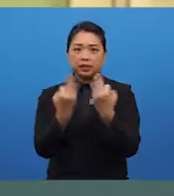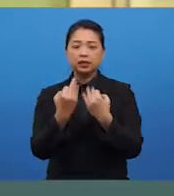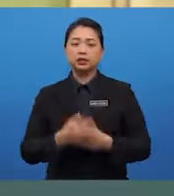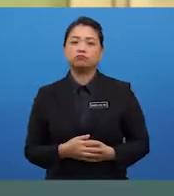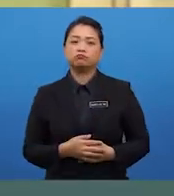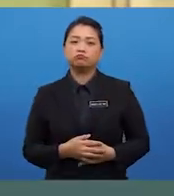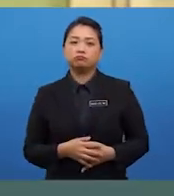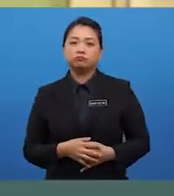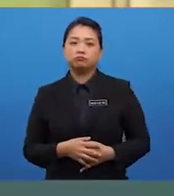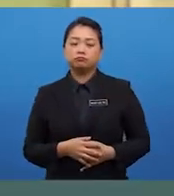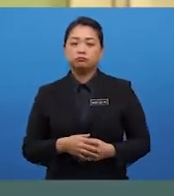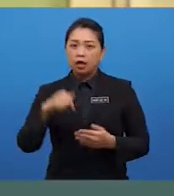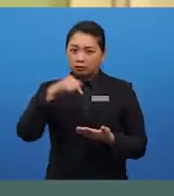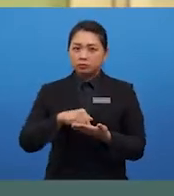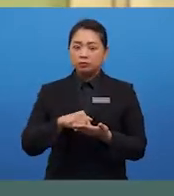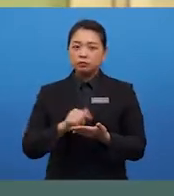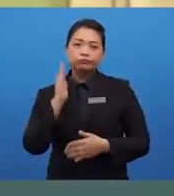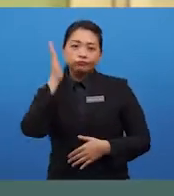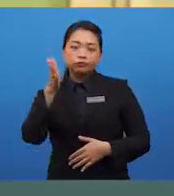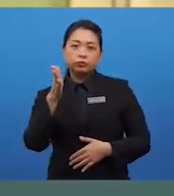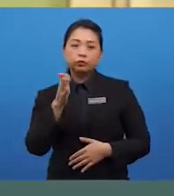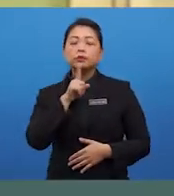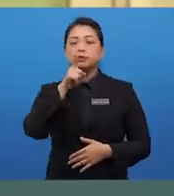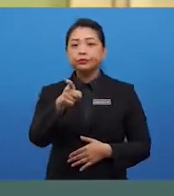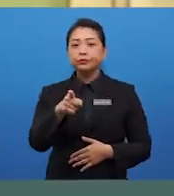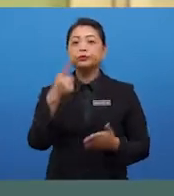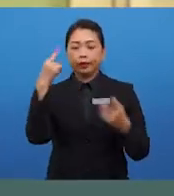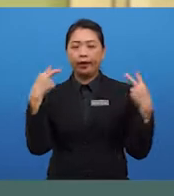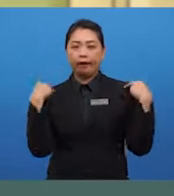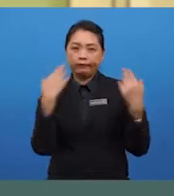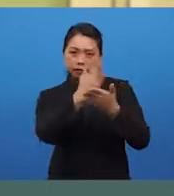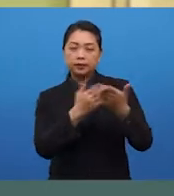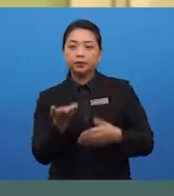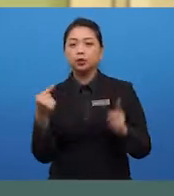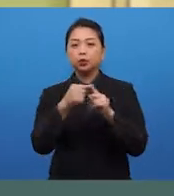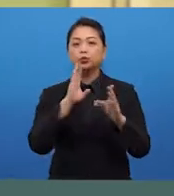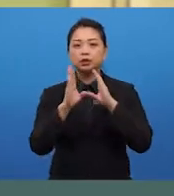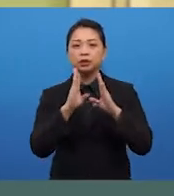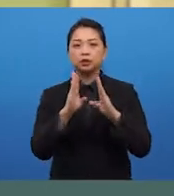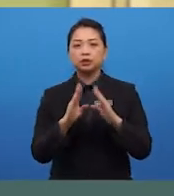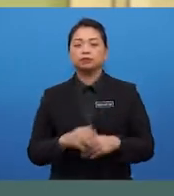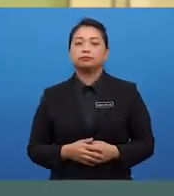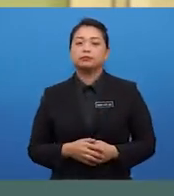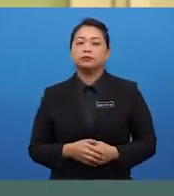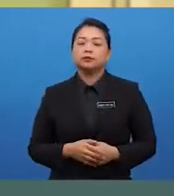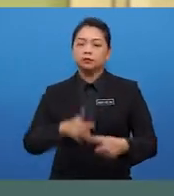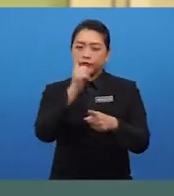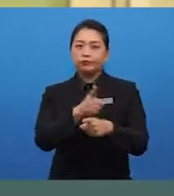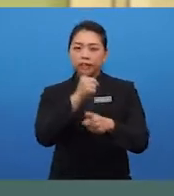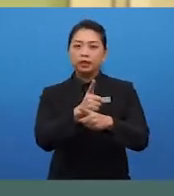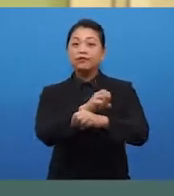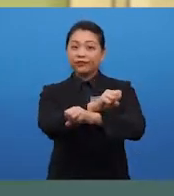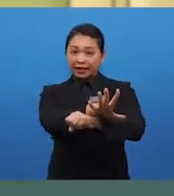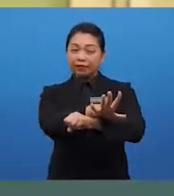This will ensure you have things to say during the speaking exam. Now, I find this really effective